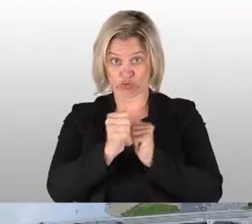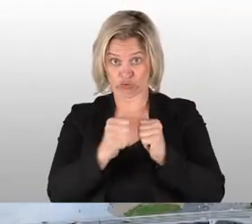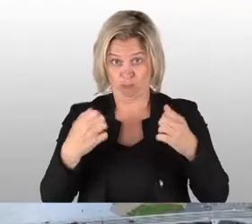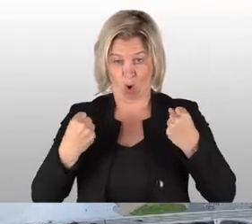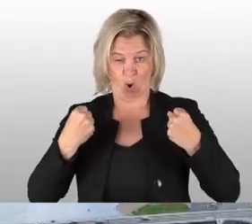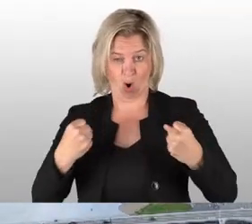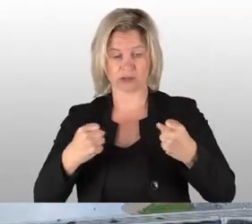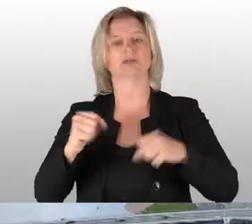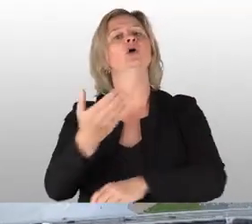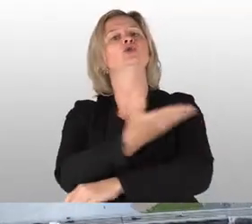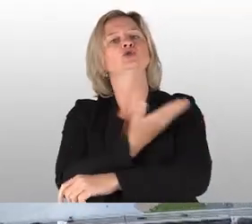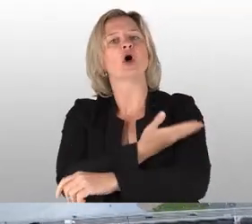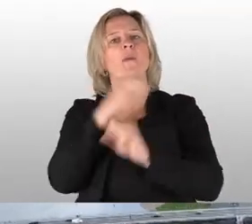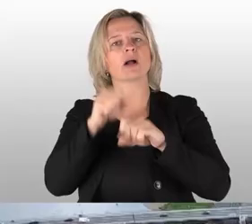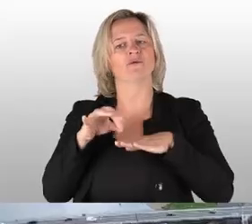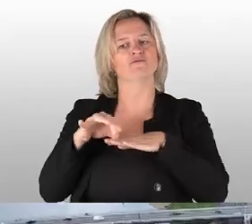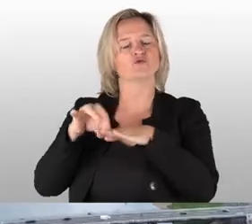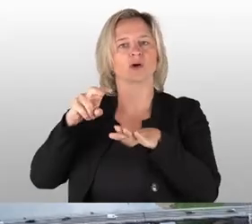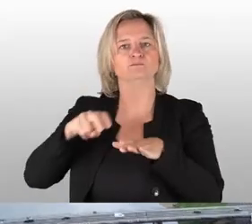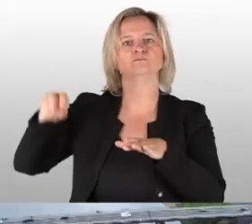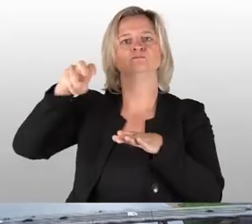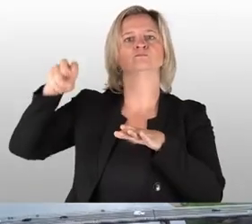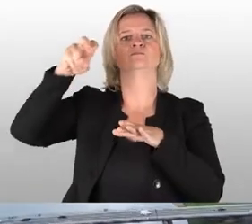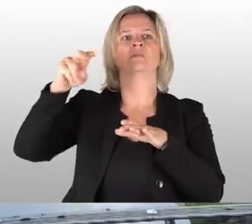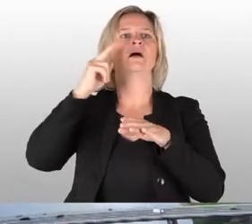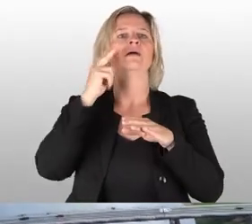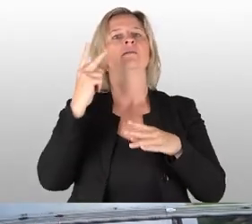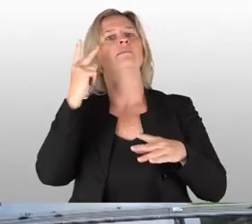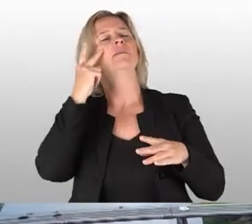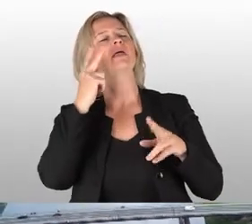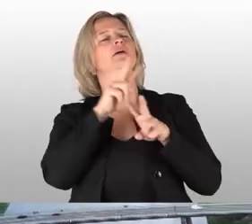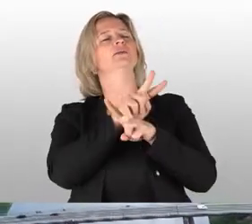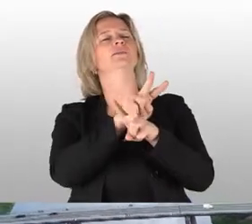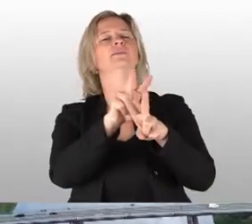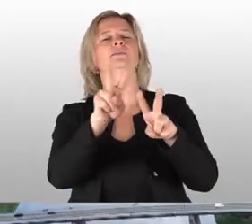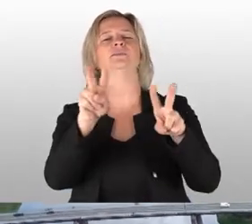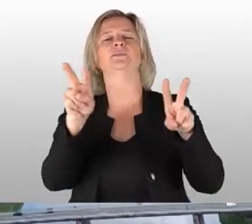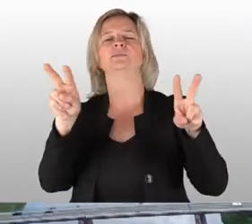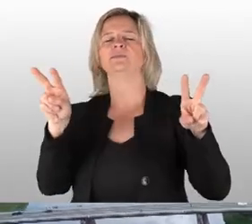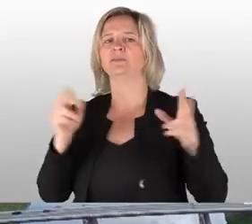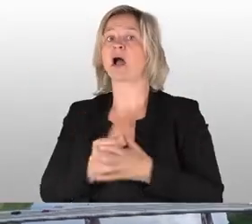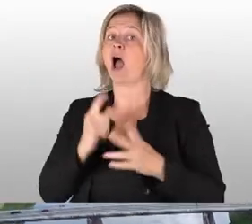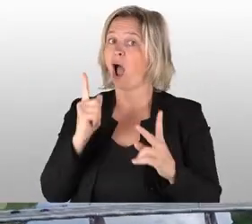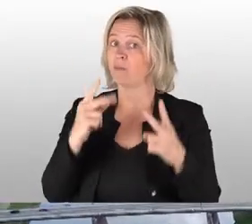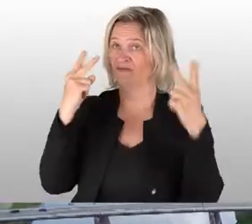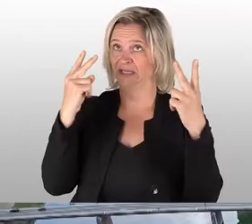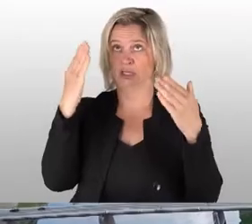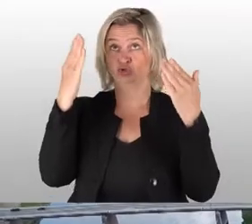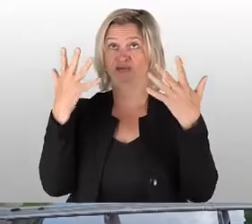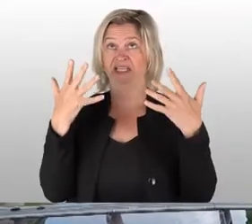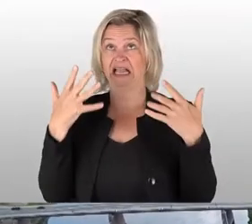den Sommermonaten auch nach oben geführt werden und die wunderbare Aussicht genießen. Ein Rat der Weisen machen sie das nur, wenn sie